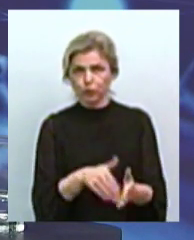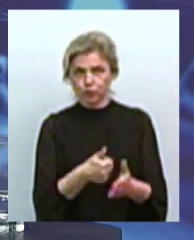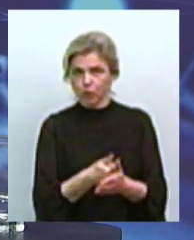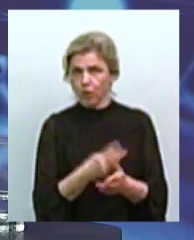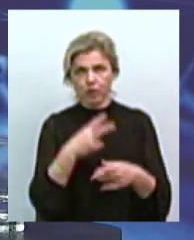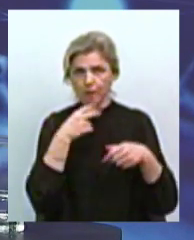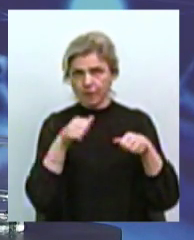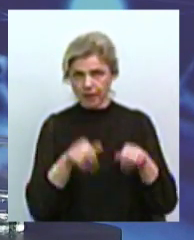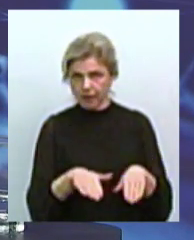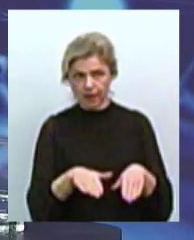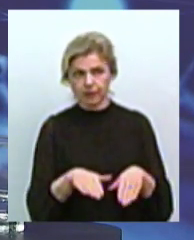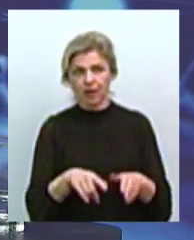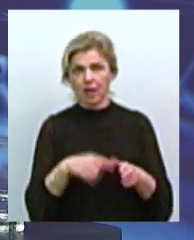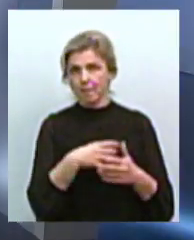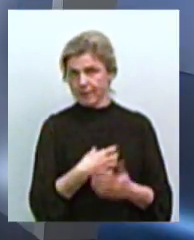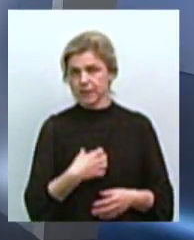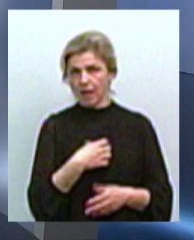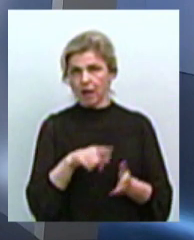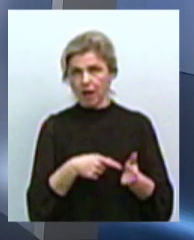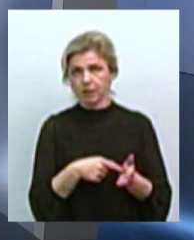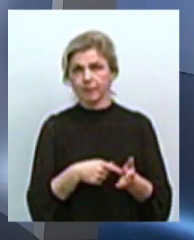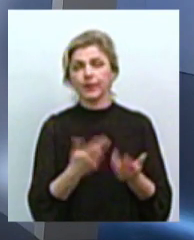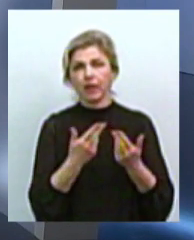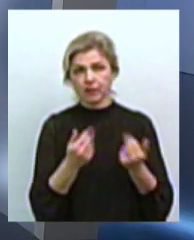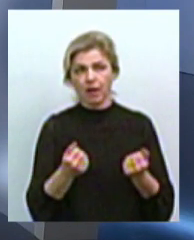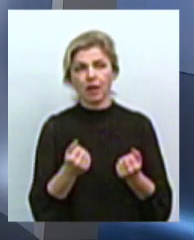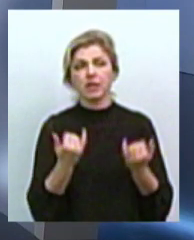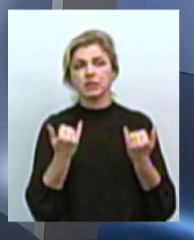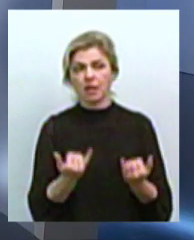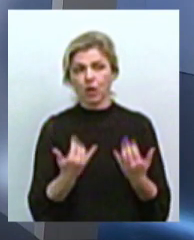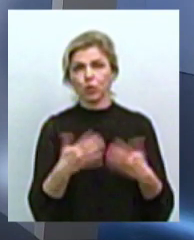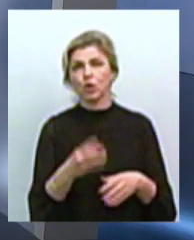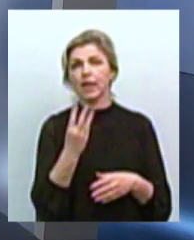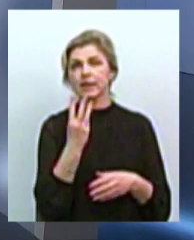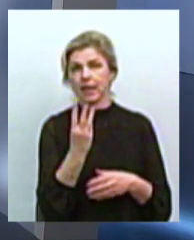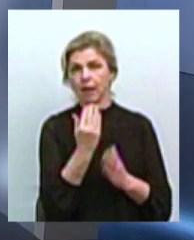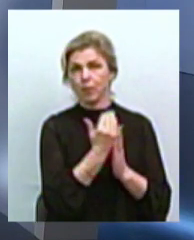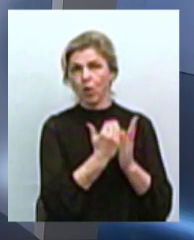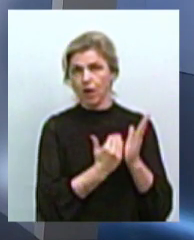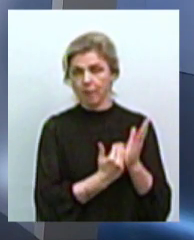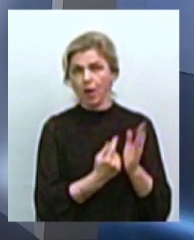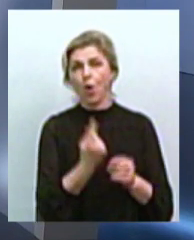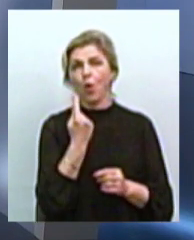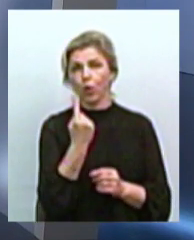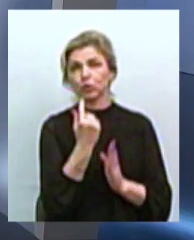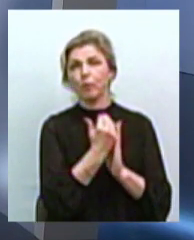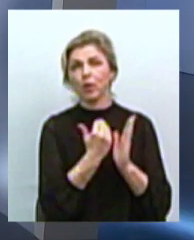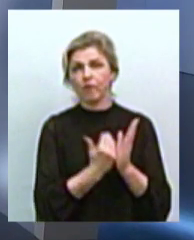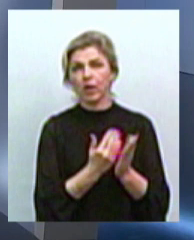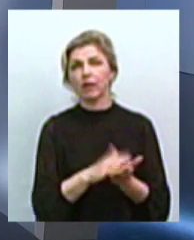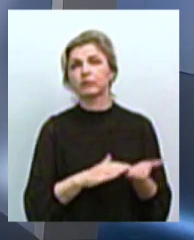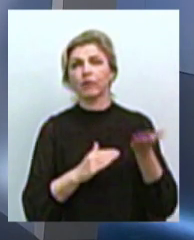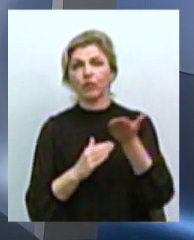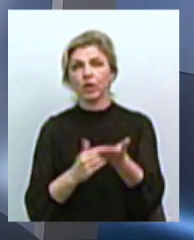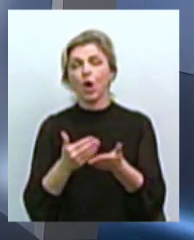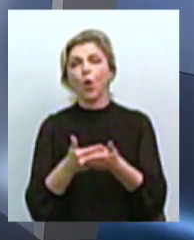прийнята у міськрадці. Так, наскільки мені відомо, дивіться, є зараз вже три програми, тому що одна програма, яку подає Олександр Голобродський від